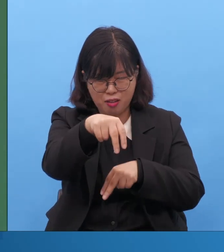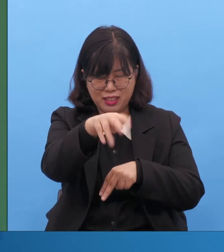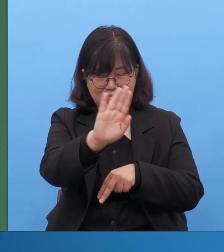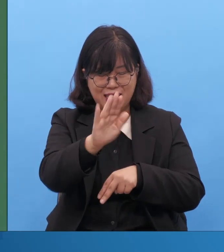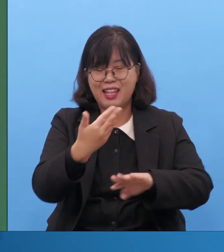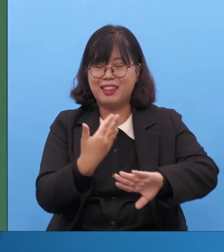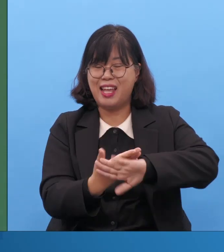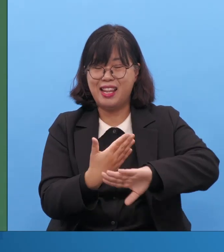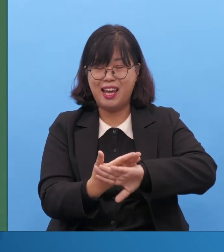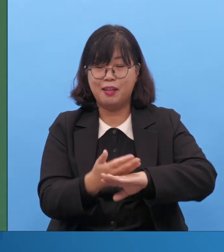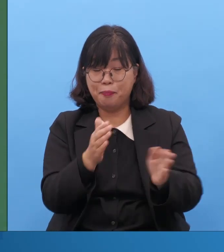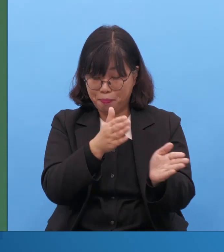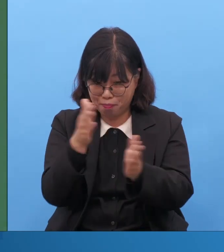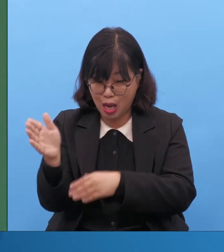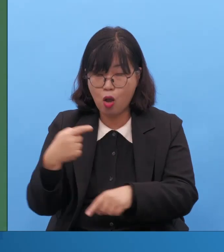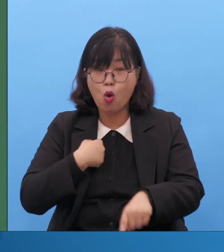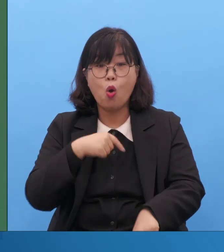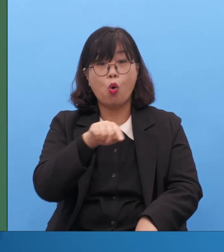예를 들어서